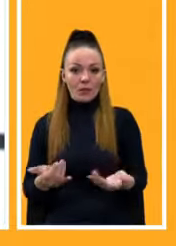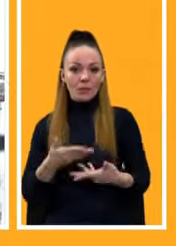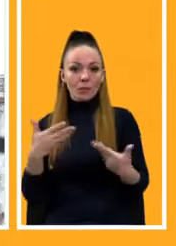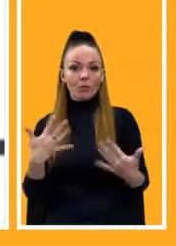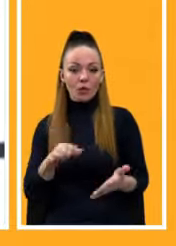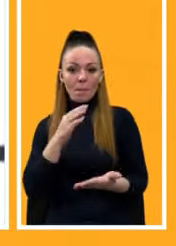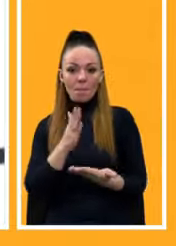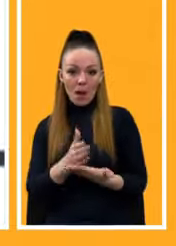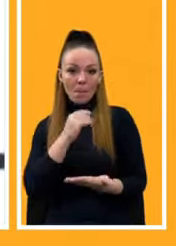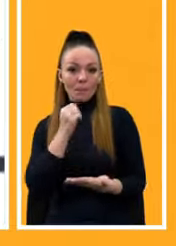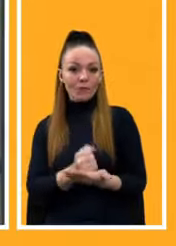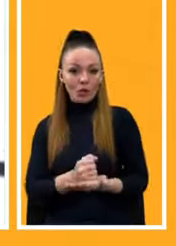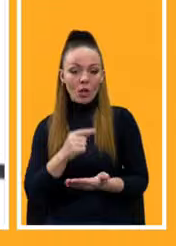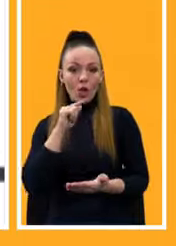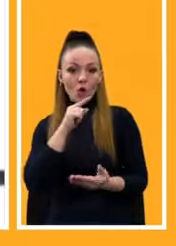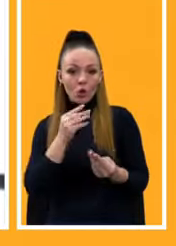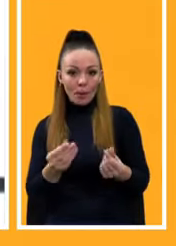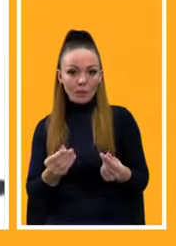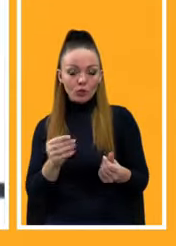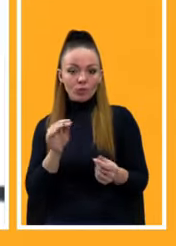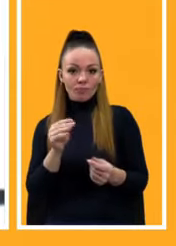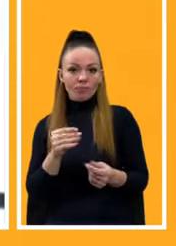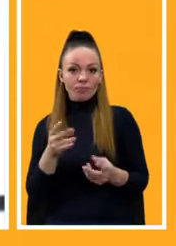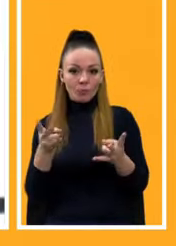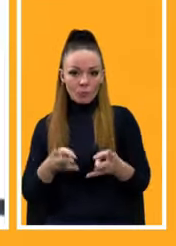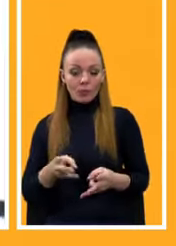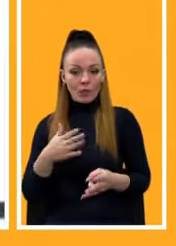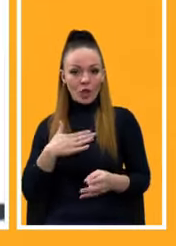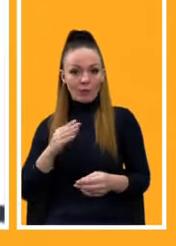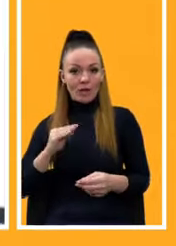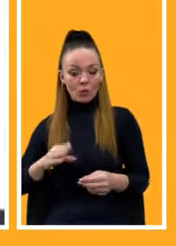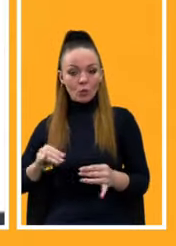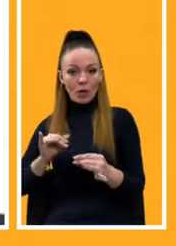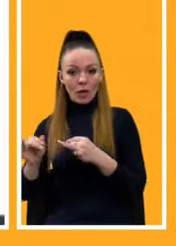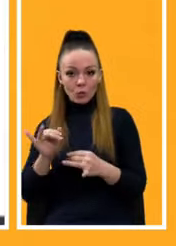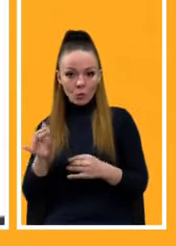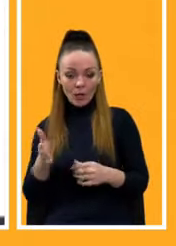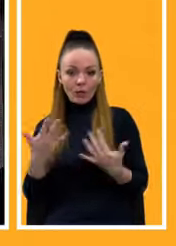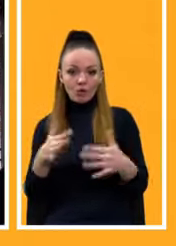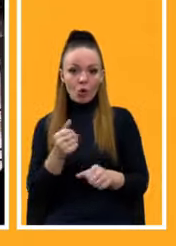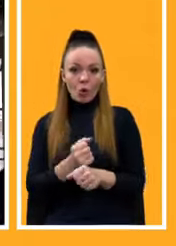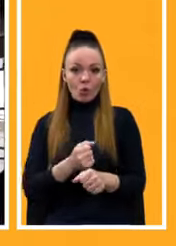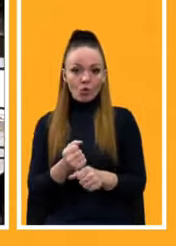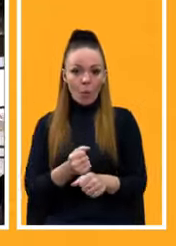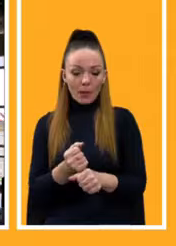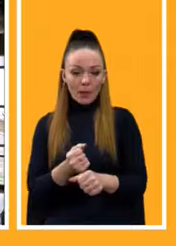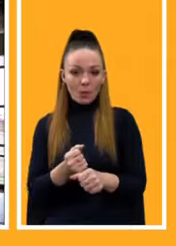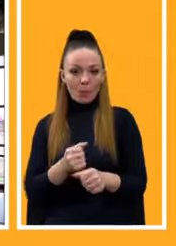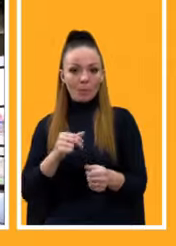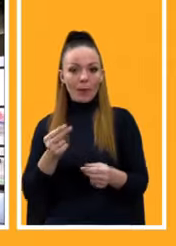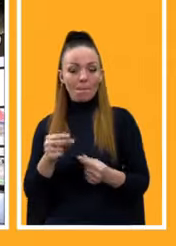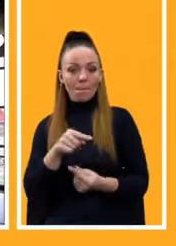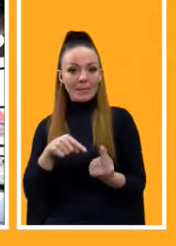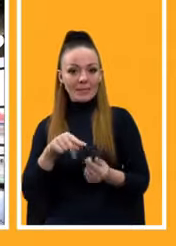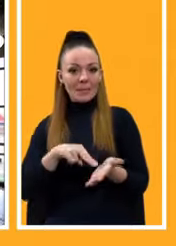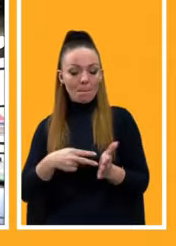економічної доцільності створення нової кампанії від наших французьких консультантів. Уже розроблений безпосередньо бізнес-план проєкту.